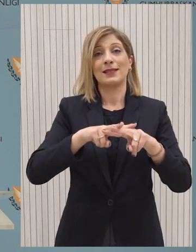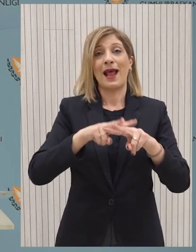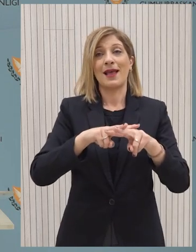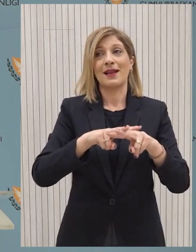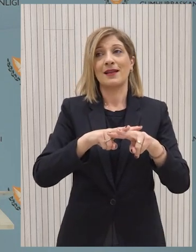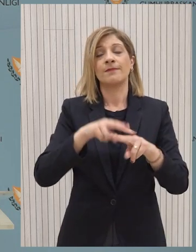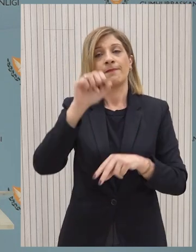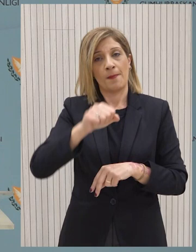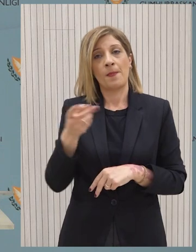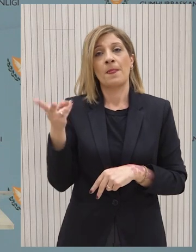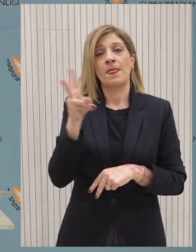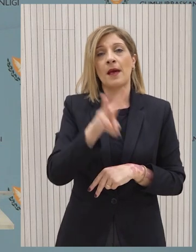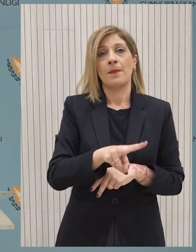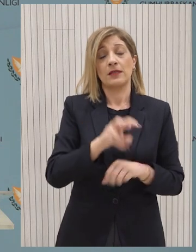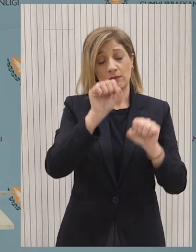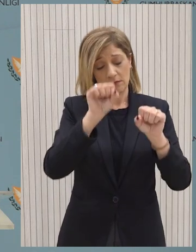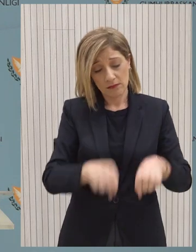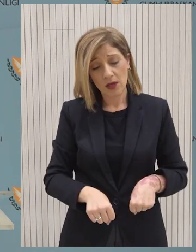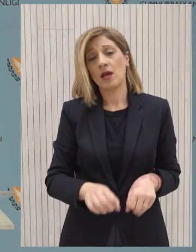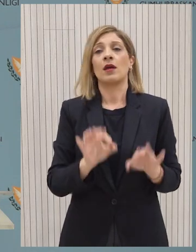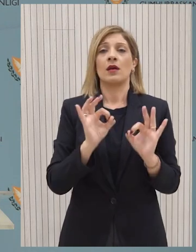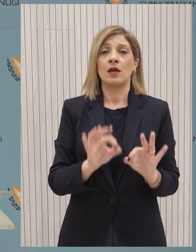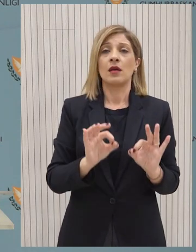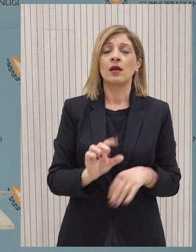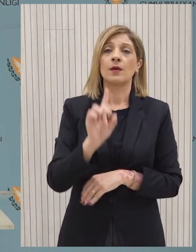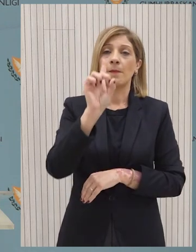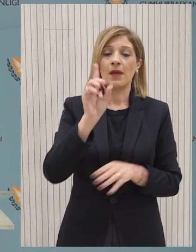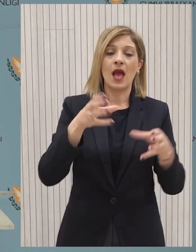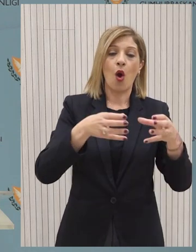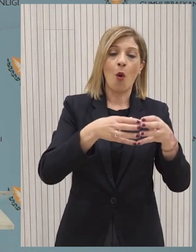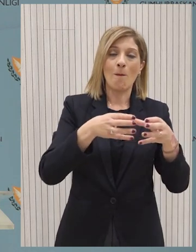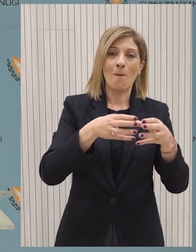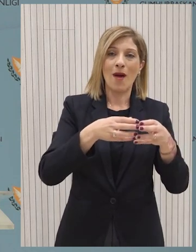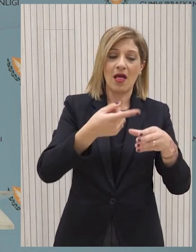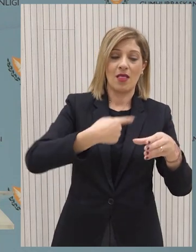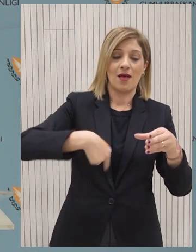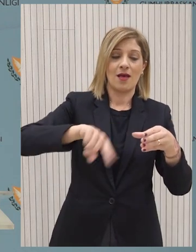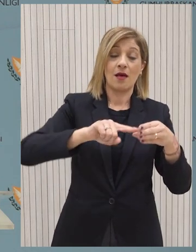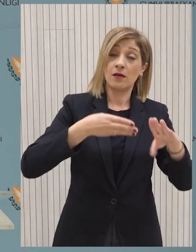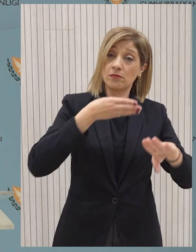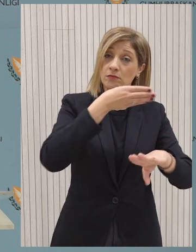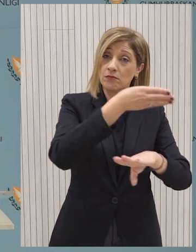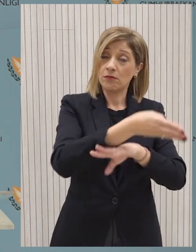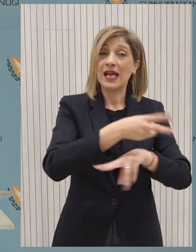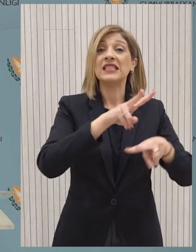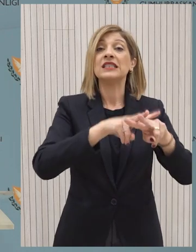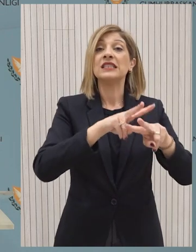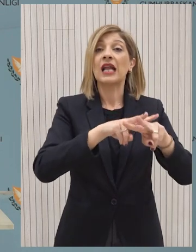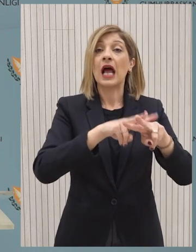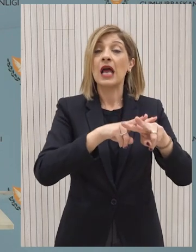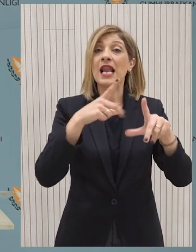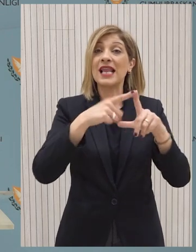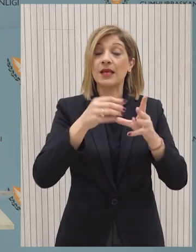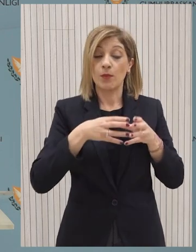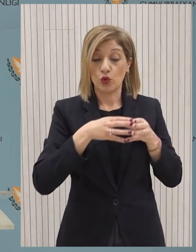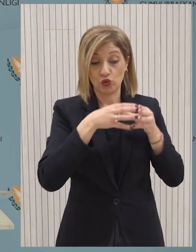ομάδα τεχνοκρατών έχει μεταβεί και επιστρέψει από το Ισραήλ για να συζητηθούν τεχνικά ζητήματα ελοπίσης αυτής της πρωτοβουλίας. Τις επόμενες μέρες θα